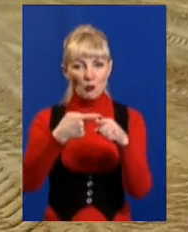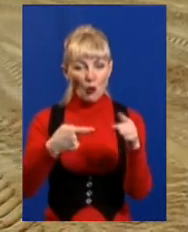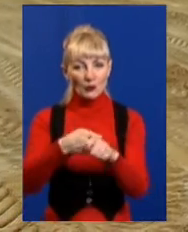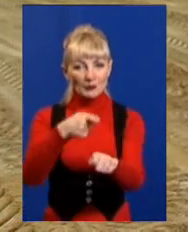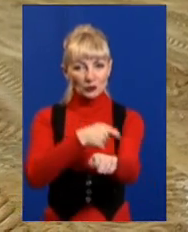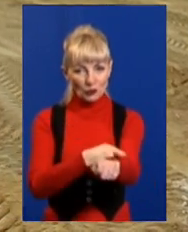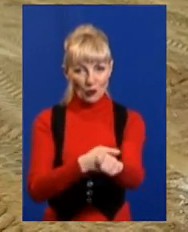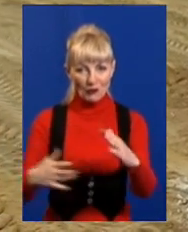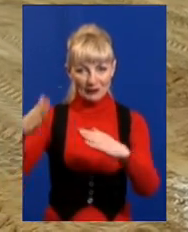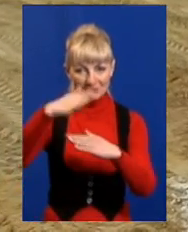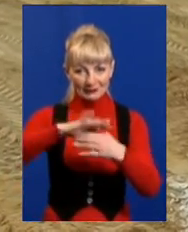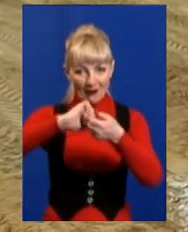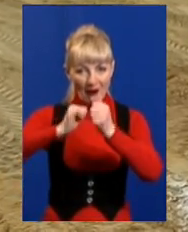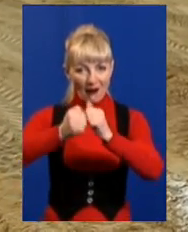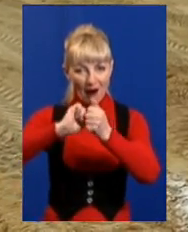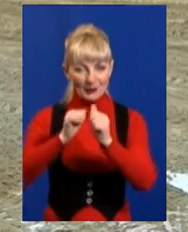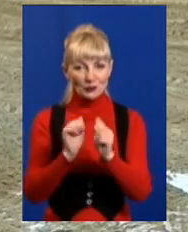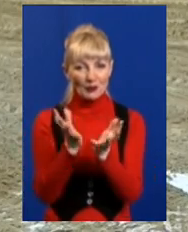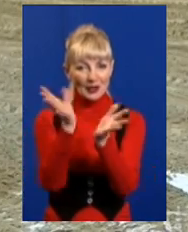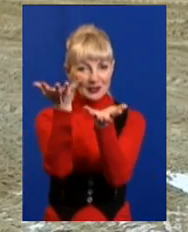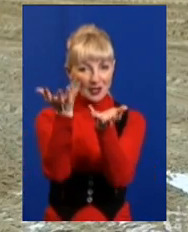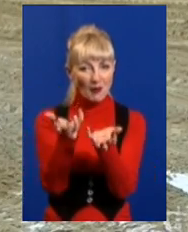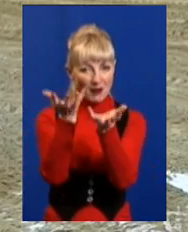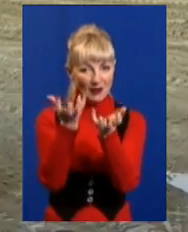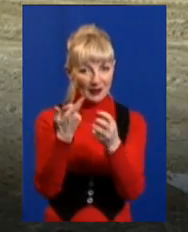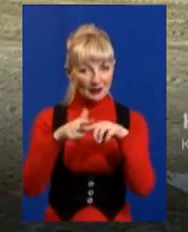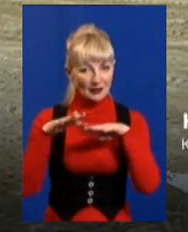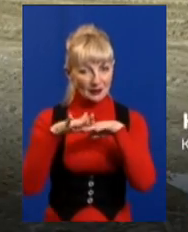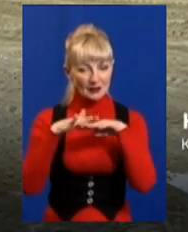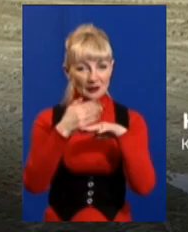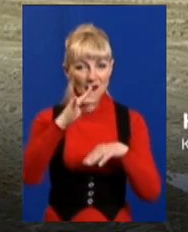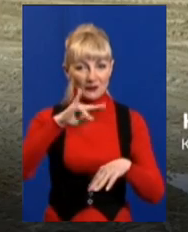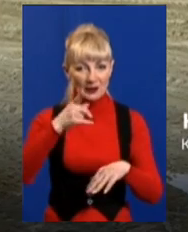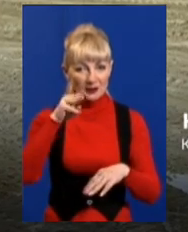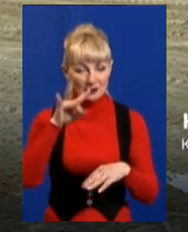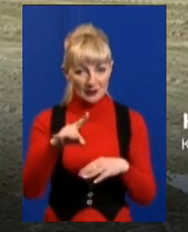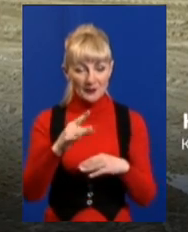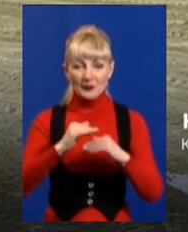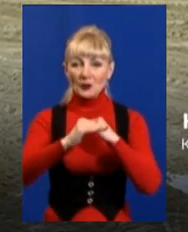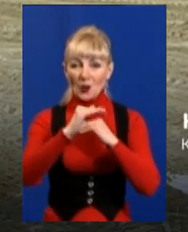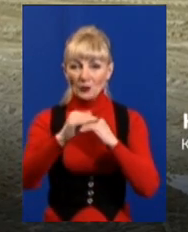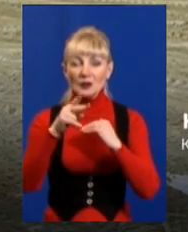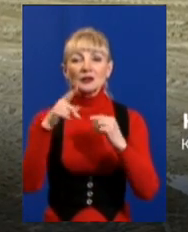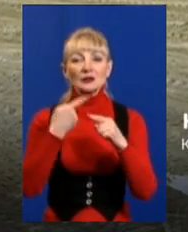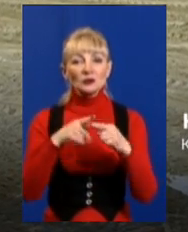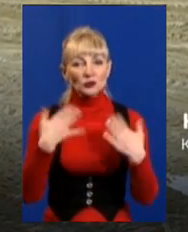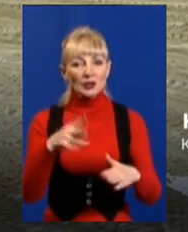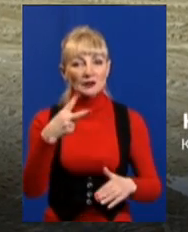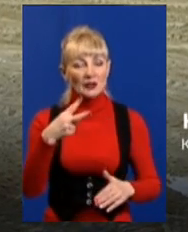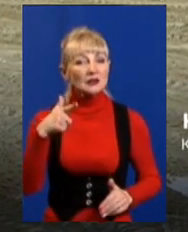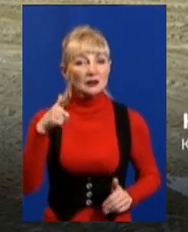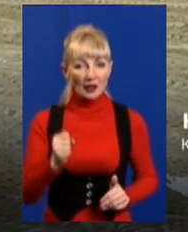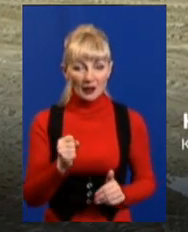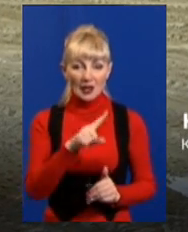щебню, щоб збирати фільтраці. Площа нового комплексу поводження з твердими побутовими відходами майже 20 гектарів.